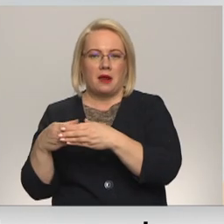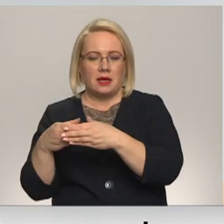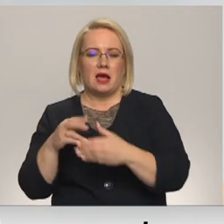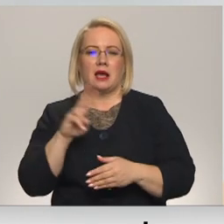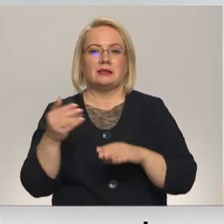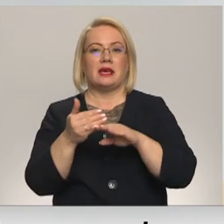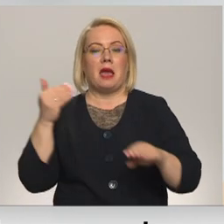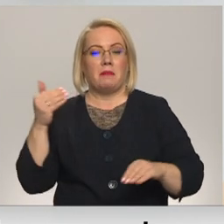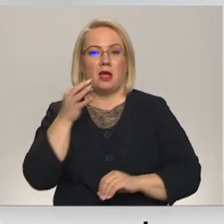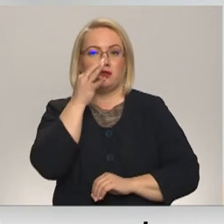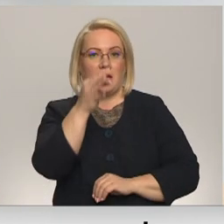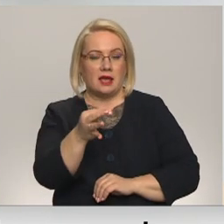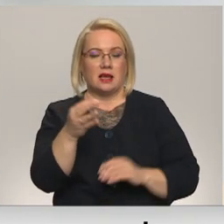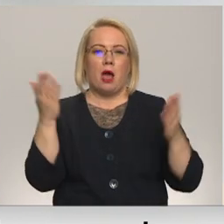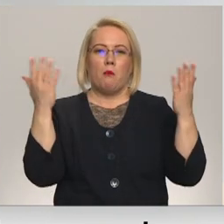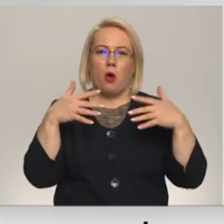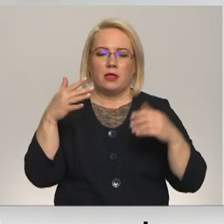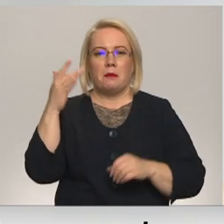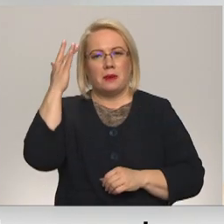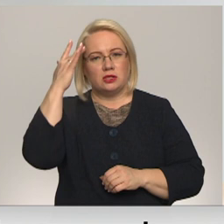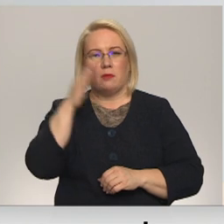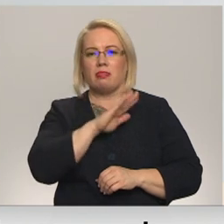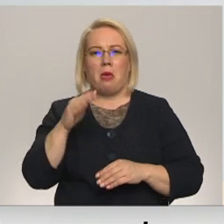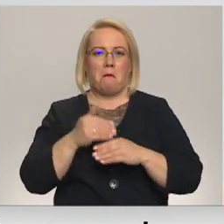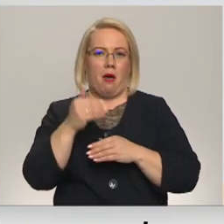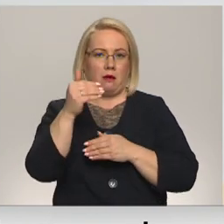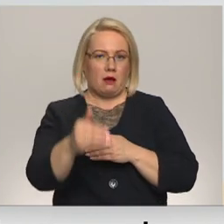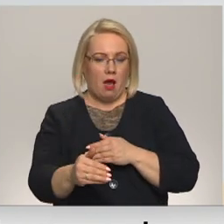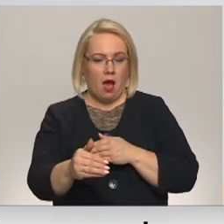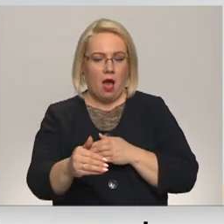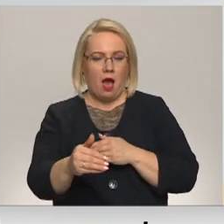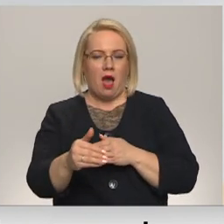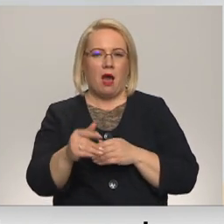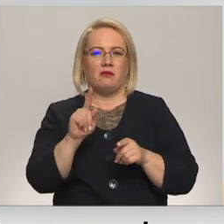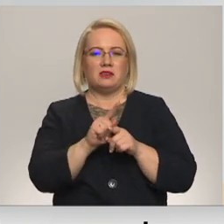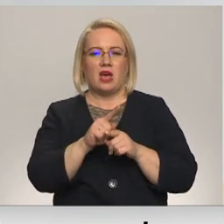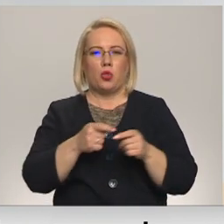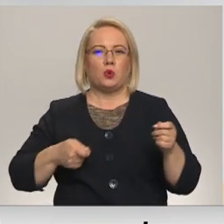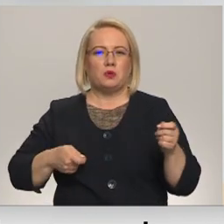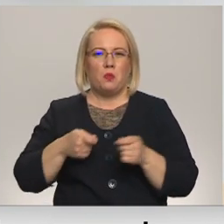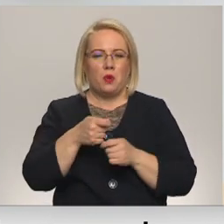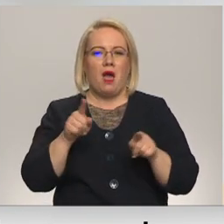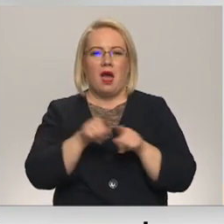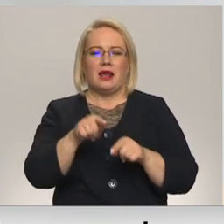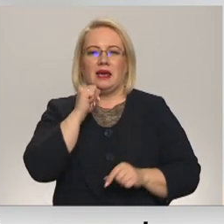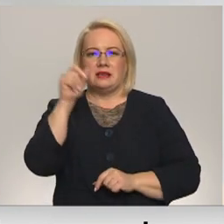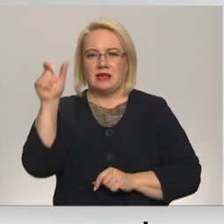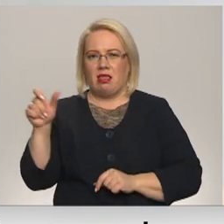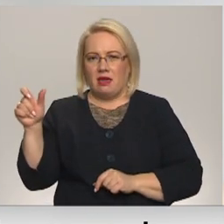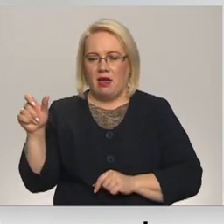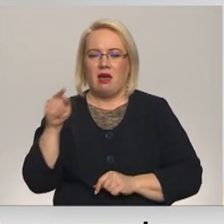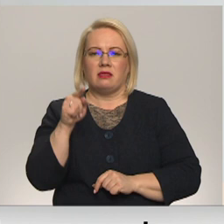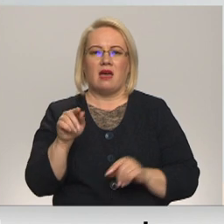pirms tam apgalvoja, ka politiskos principus nepārkāps. Dunci mugurā dur arī zaļiem. Šāda